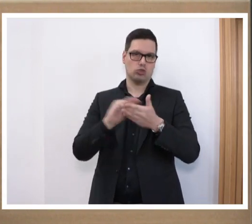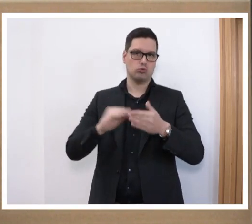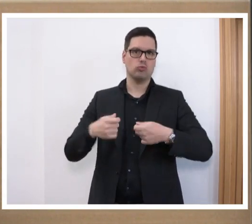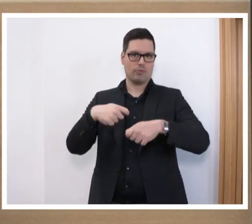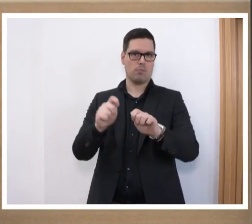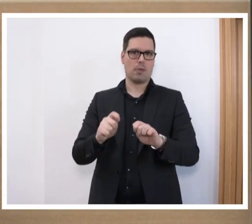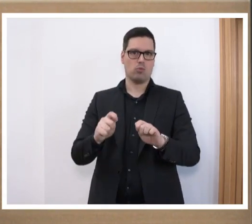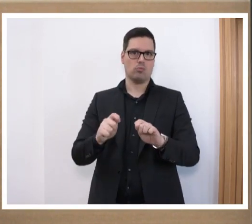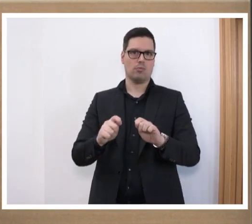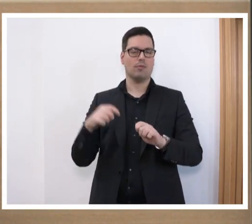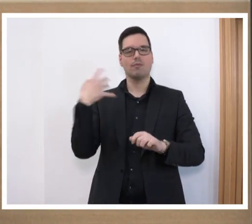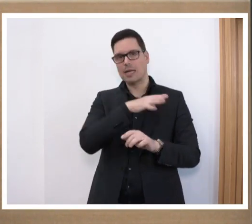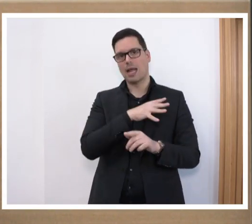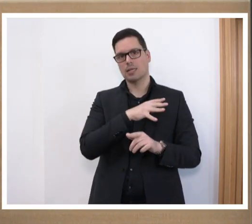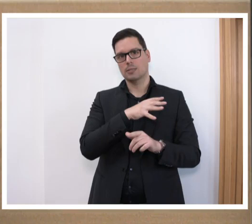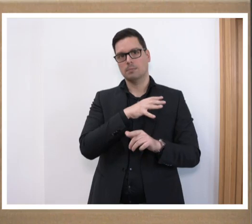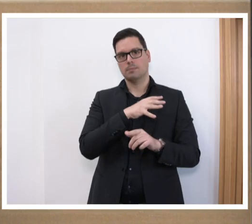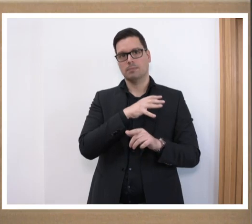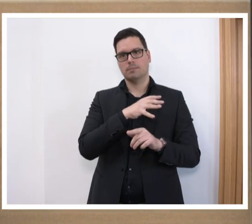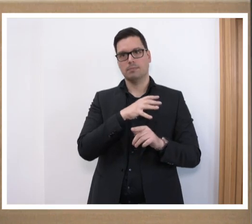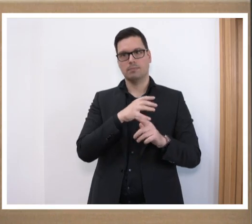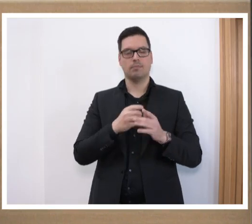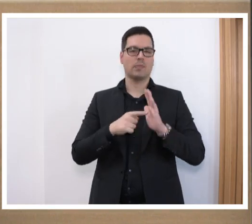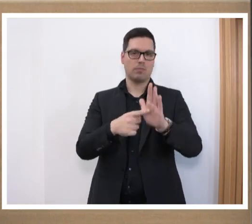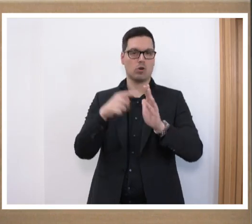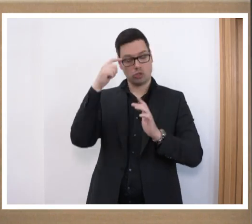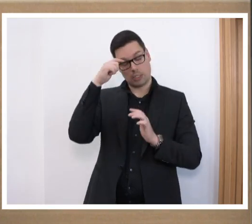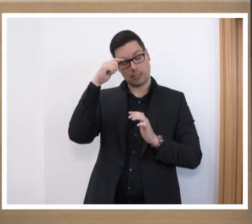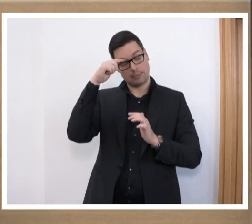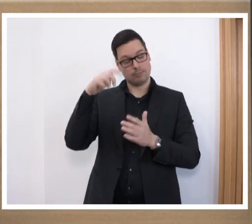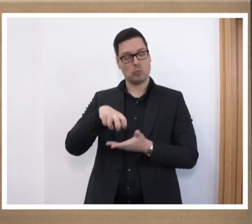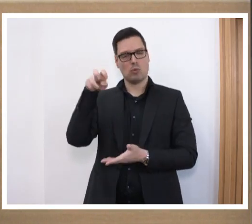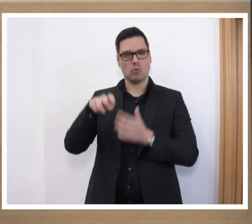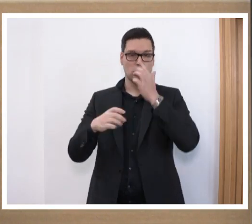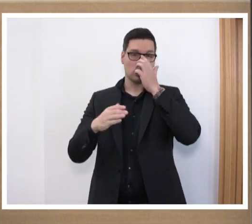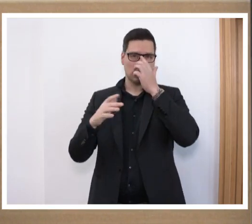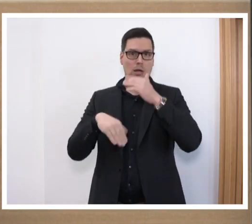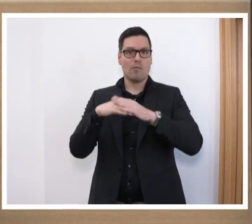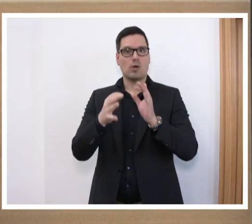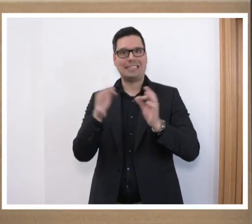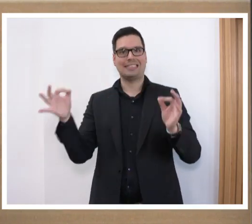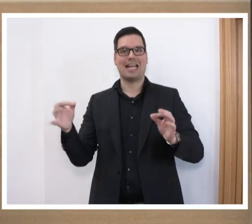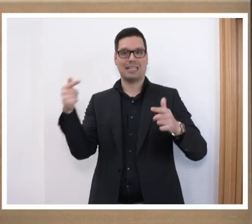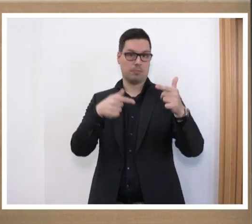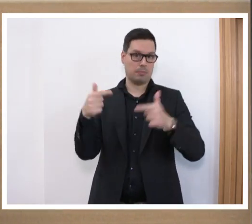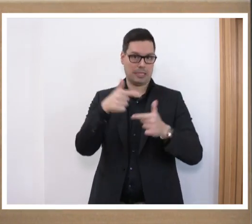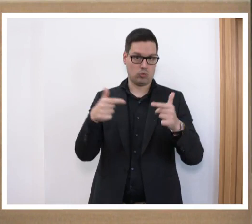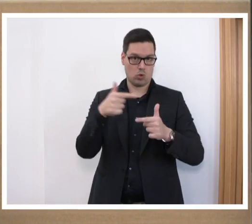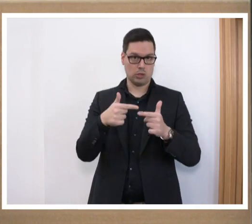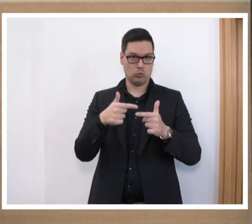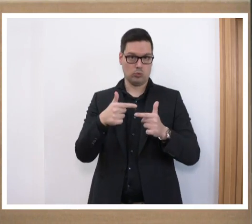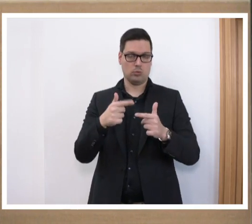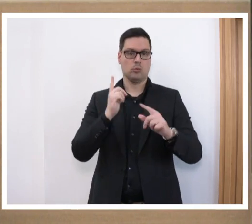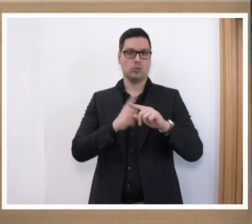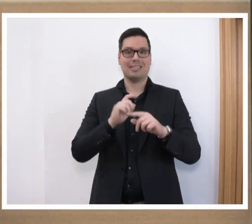wird am Freitag vorgestellt. Und auch das Thema Ganztagsbetreuung, dass auch da mit der Zeit gegangen wird und auch die